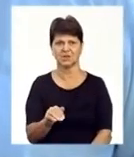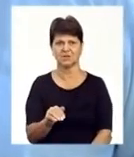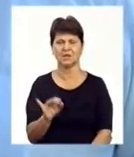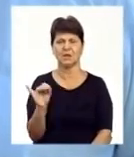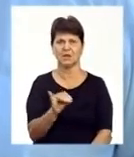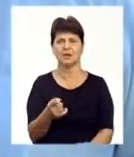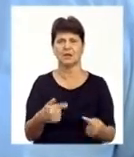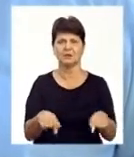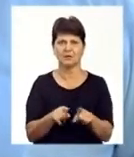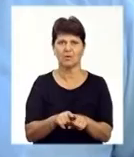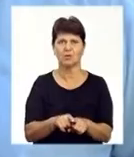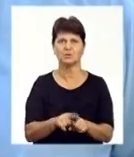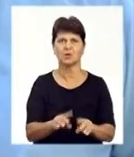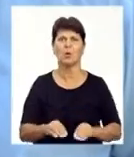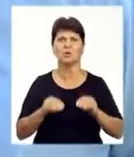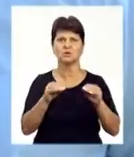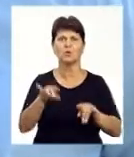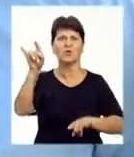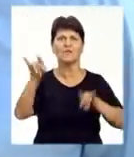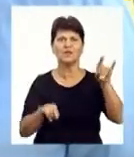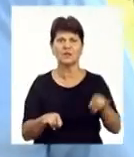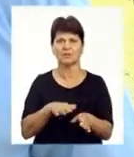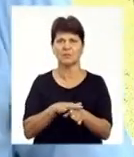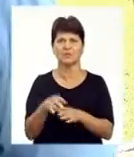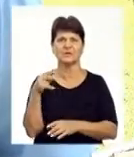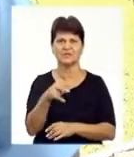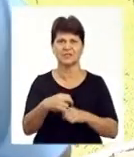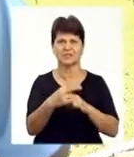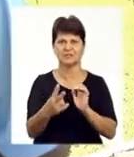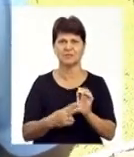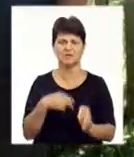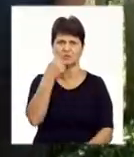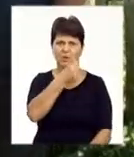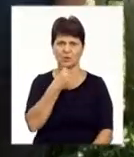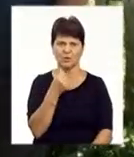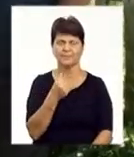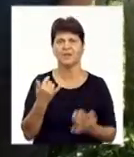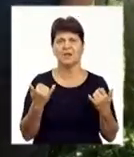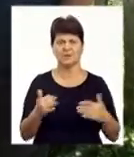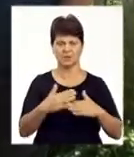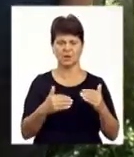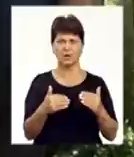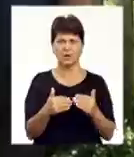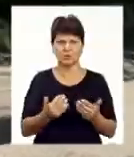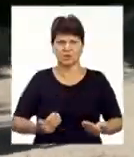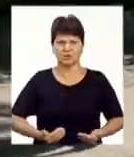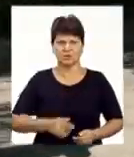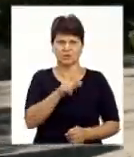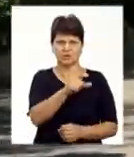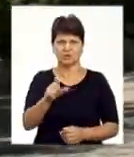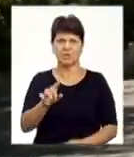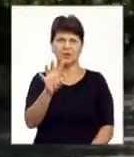також за установку вікон, які проводилися в 2017 році. Нині на руки жителям Павлівки видали